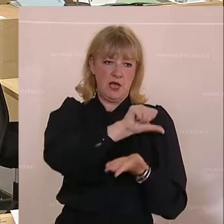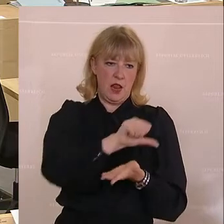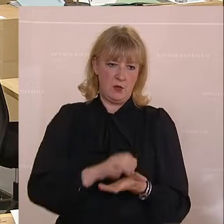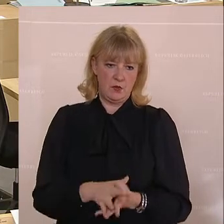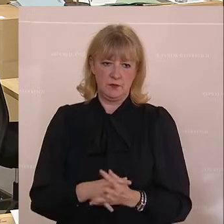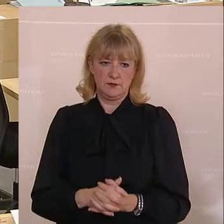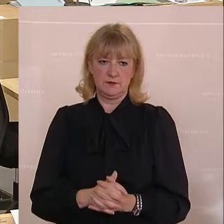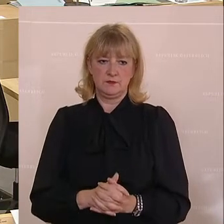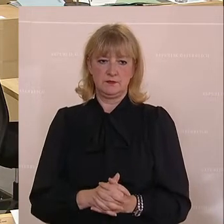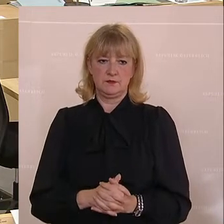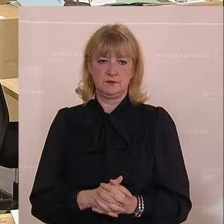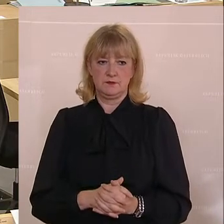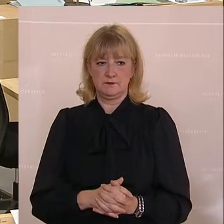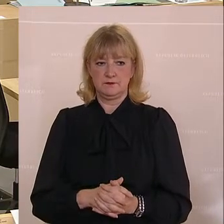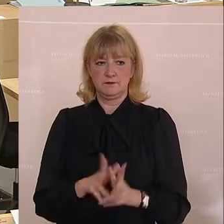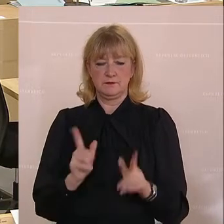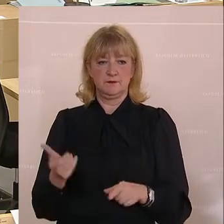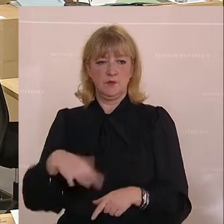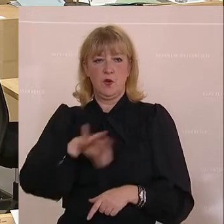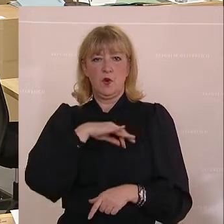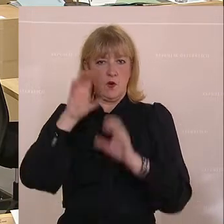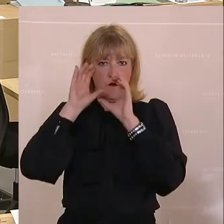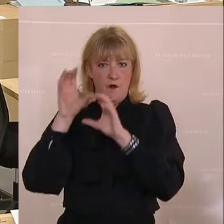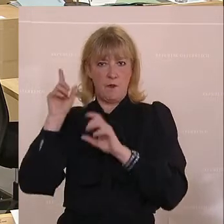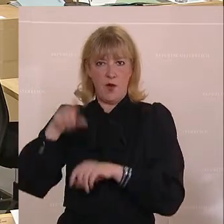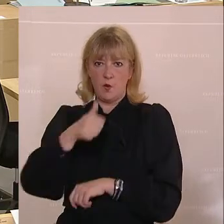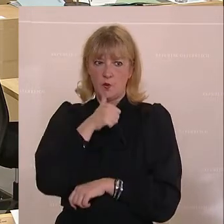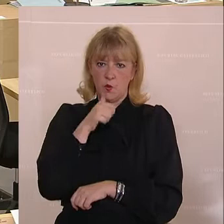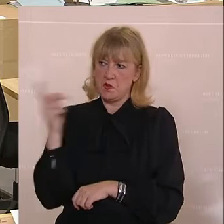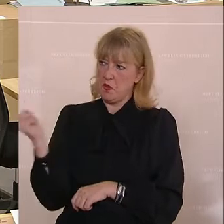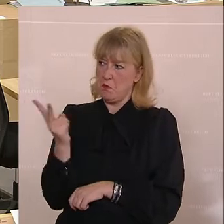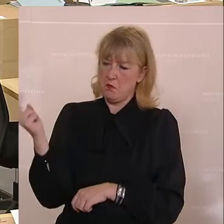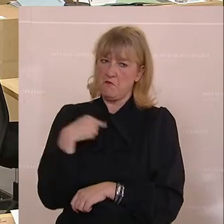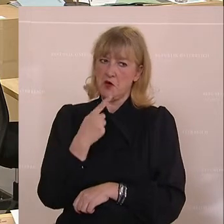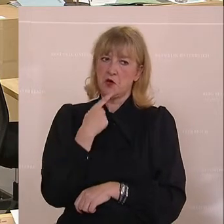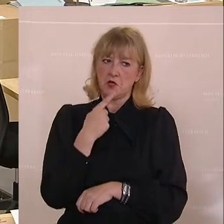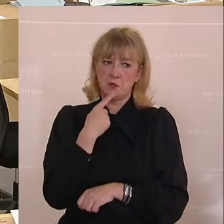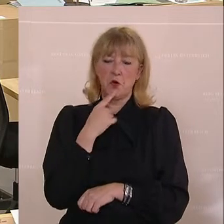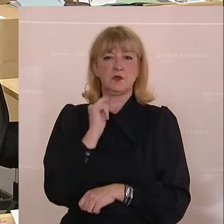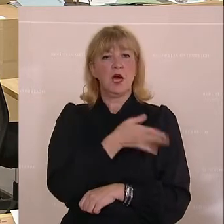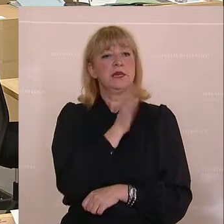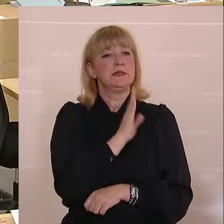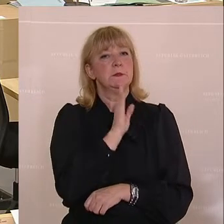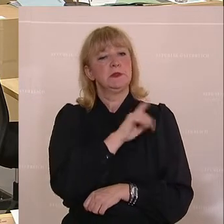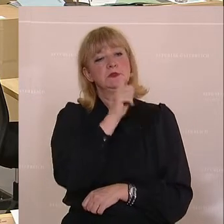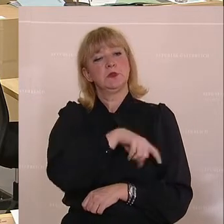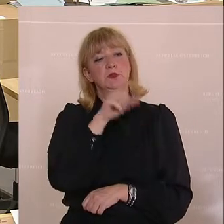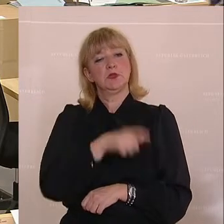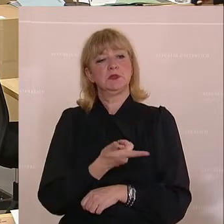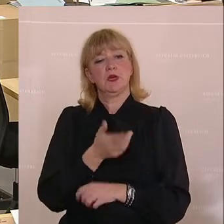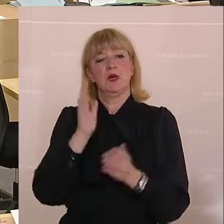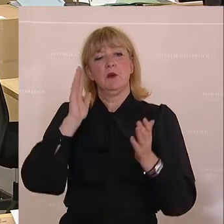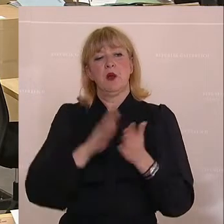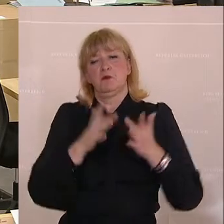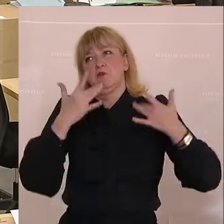und jetzt noch etwas zu den Einmalzahlungen, weil die Kollegen vor allem von der ÖVP und auch von den Grünen werden wir nicht sagen, da bleibt den Pensionisten, was weiß ich, das